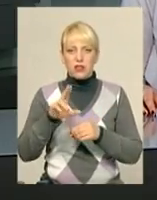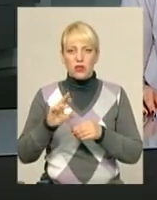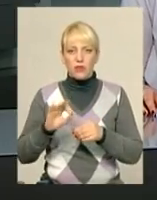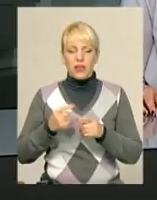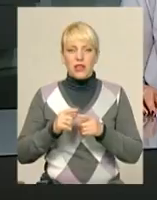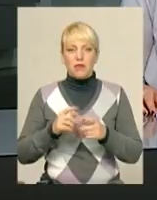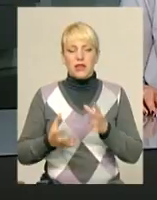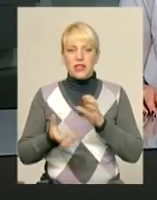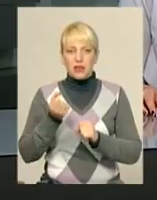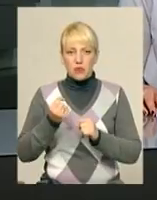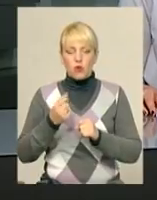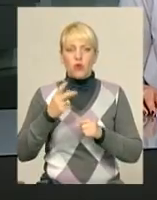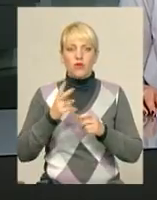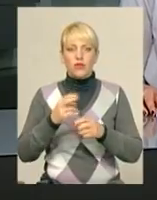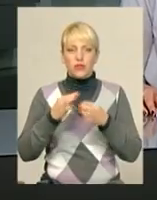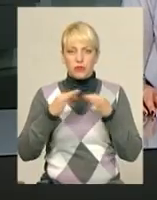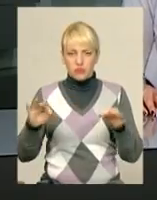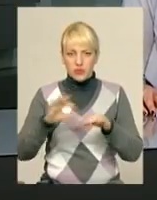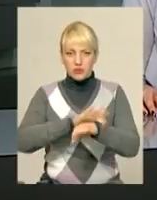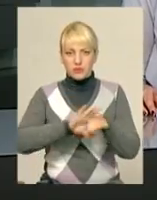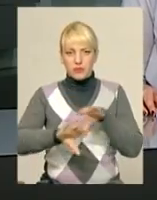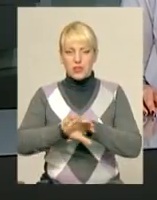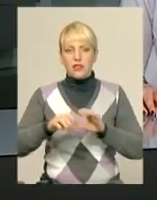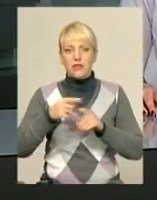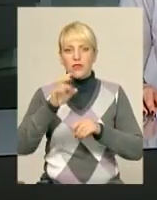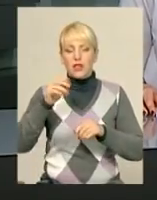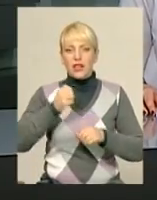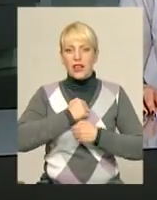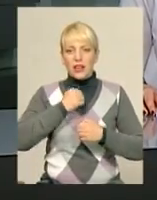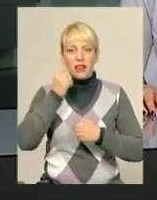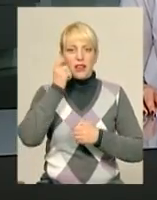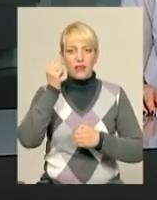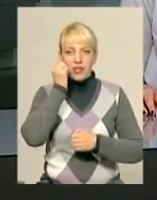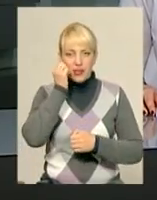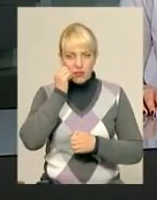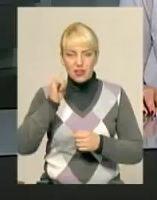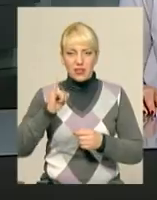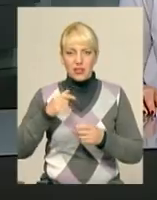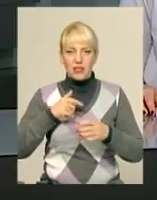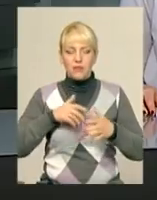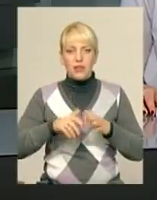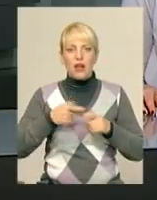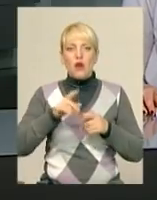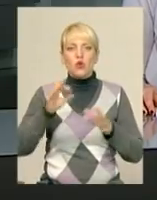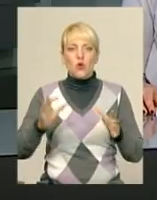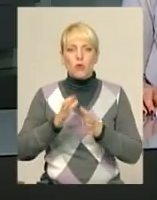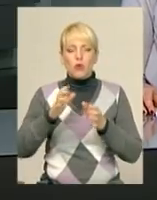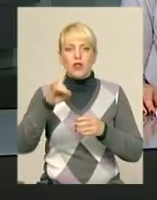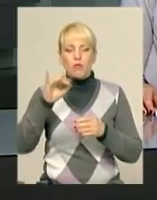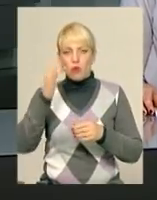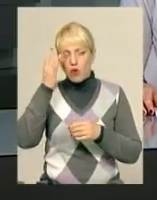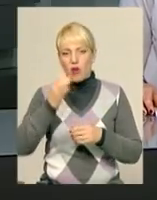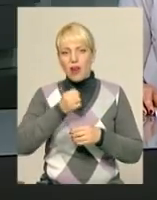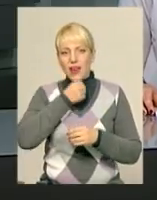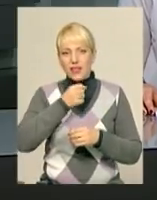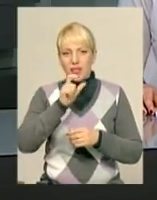Кремлі та на Донбасі. В обласному центрі на акцію вийшли волонтери благодійної організації «Турбо» та «Пролітніх в Україні». Це люди